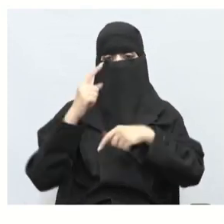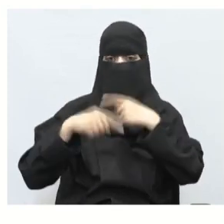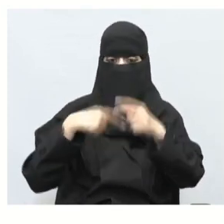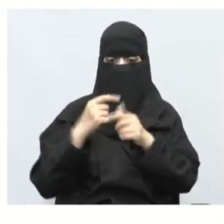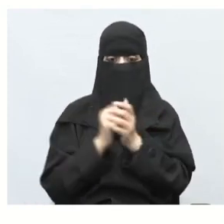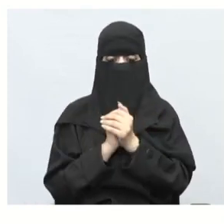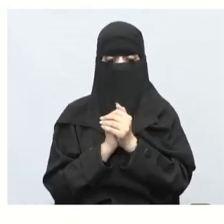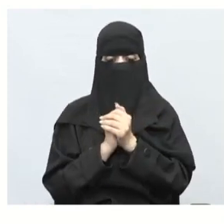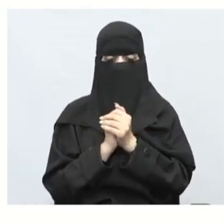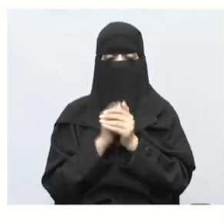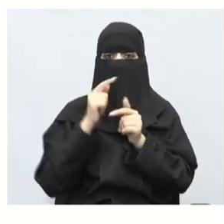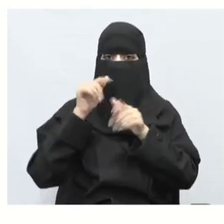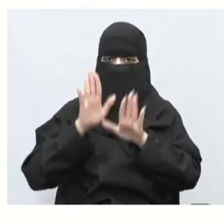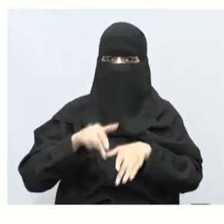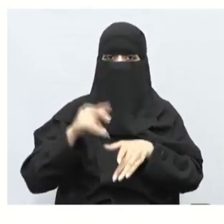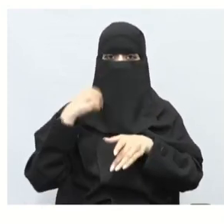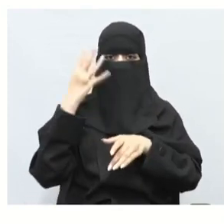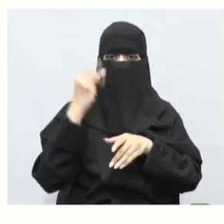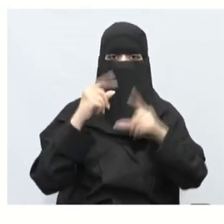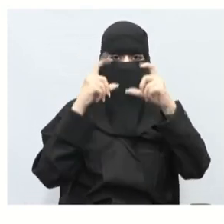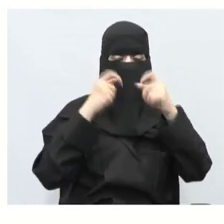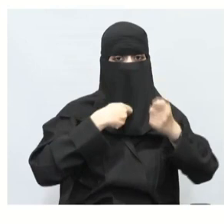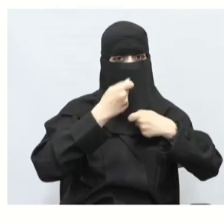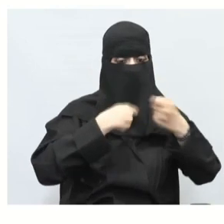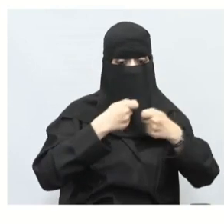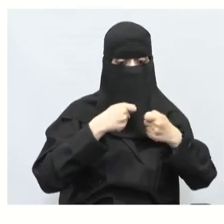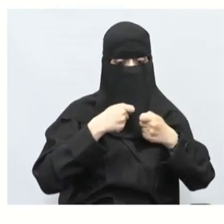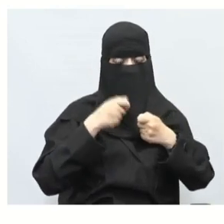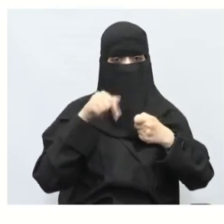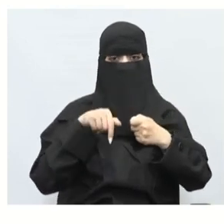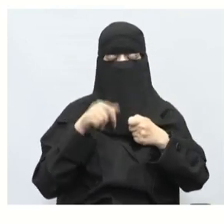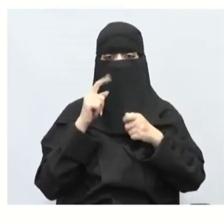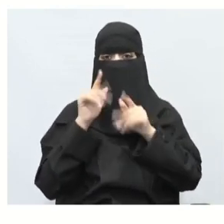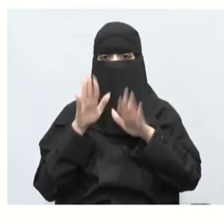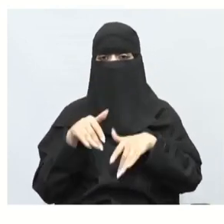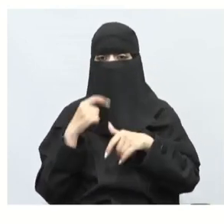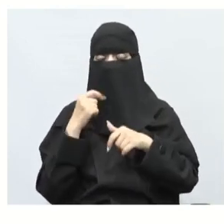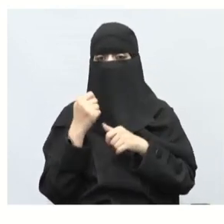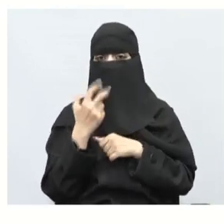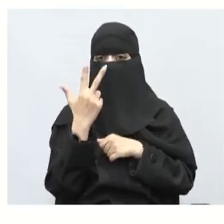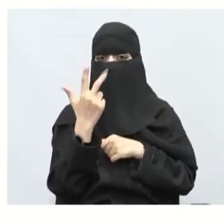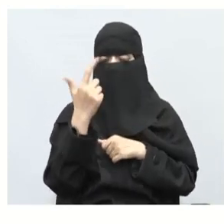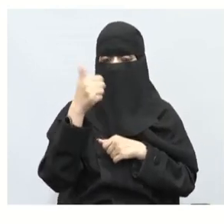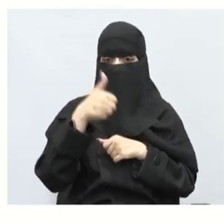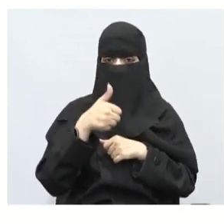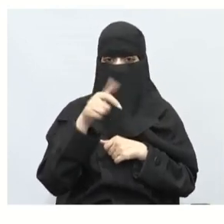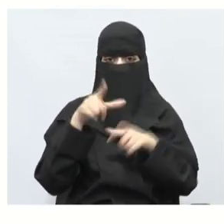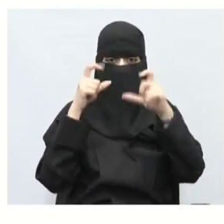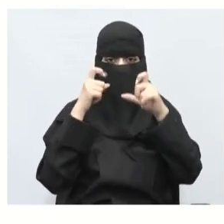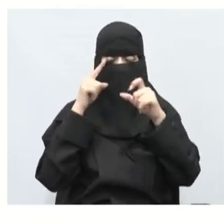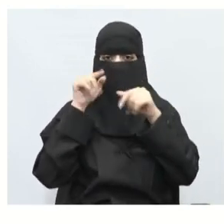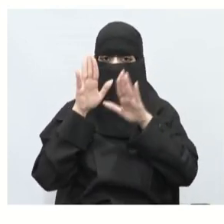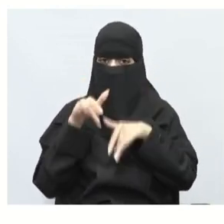الآن إذن عدد الصور التي بيعت أنتبه هذا هم نقطة لا الآن هالي ثمانية وستين صورة هنا لكن في